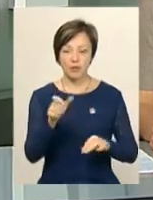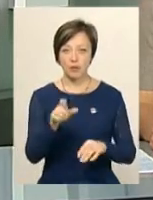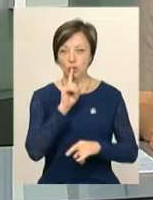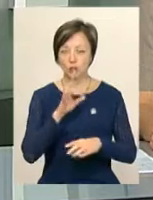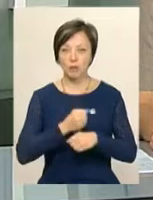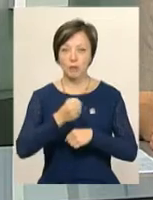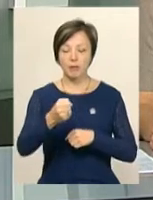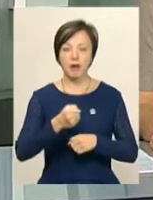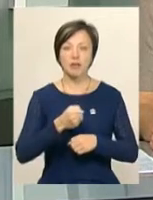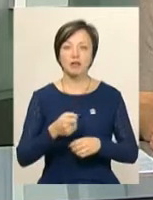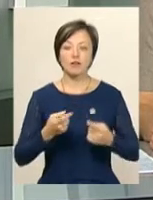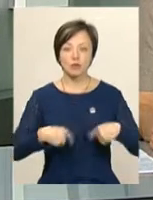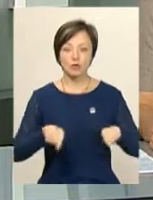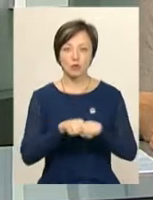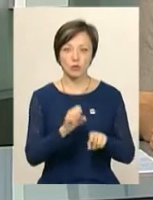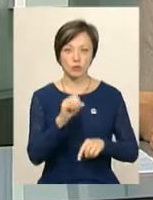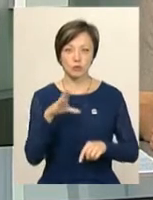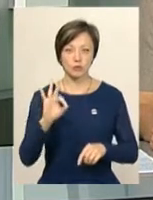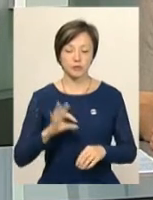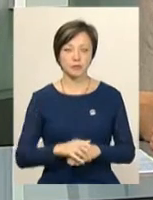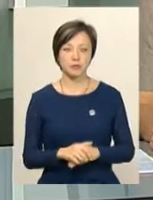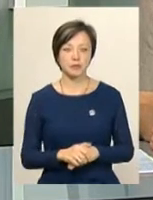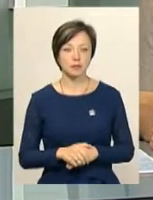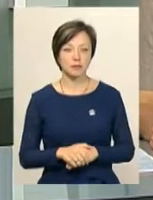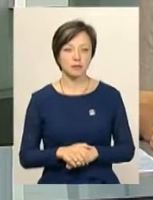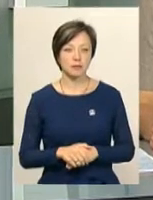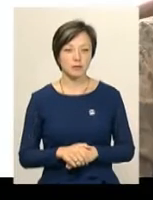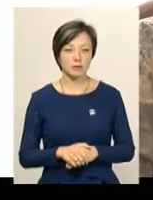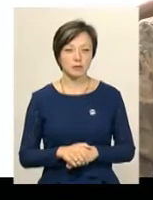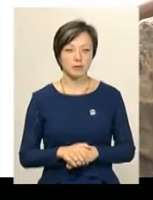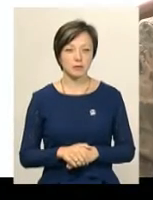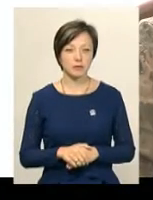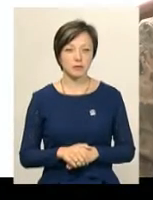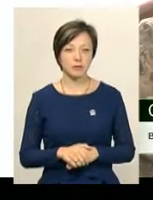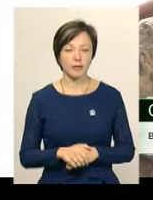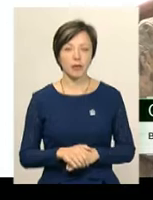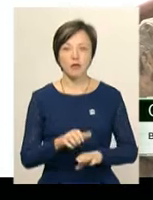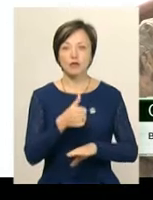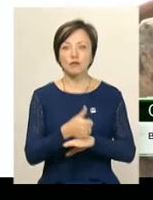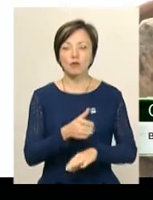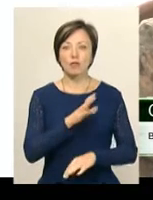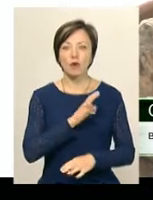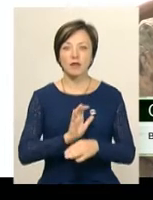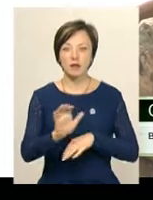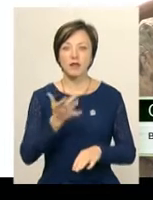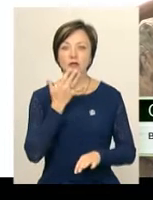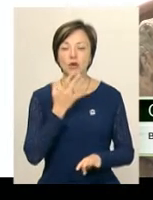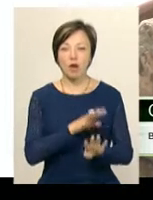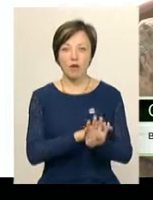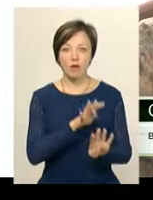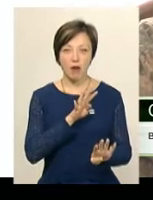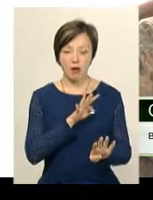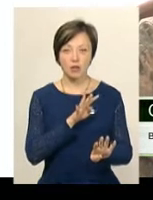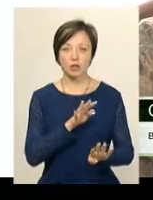направлений в зону проведення операції об'єднаних сил. Ми в основному відправляли в Національну гвардію.